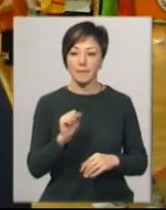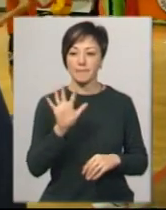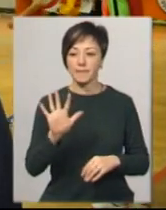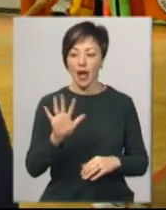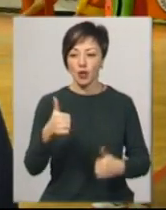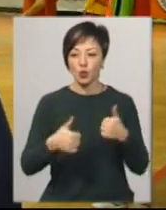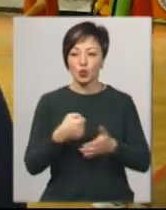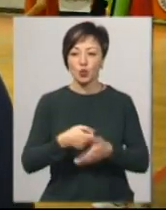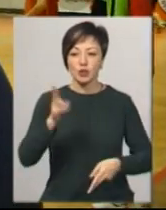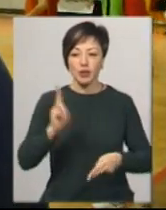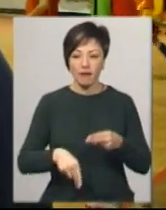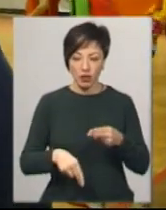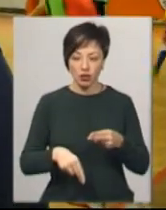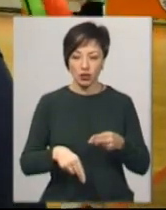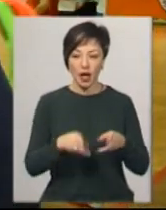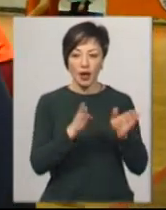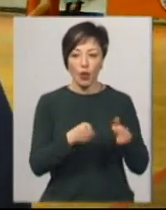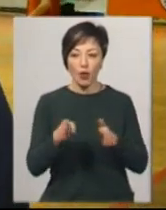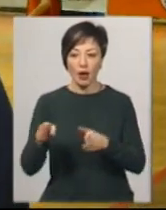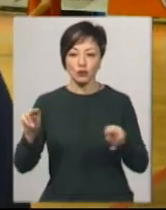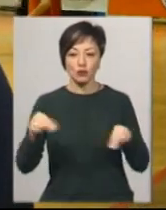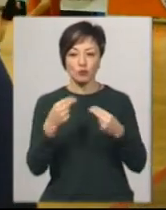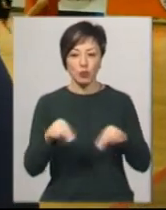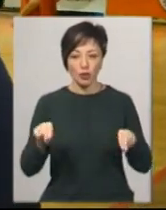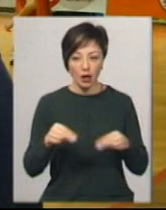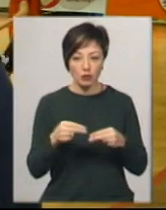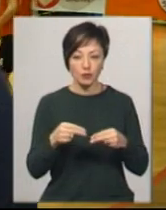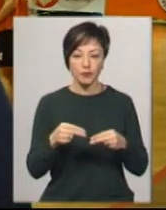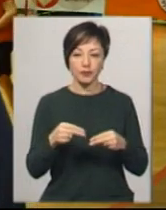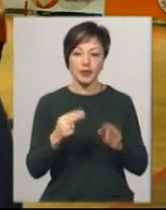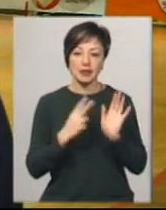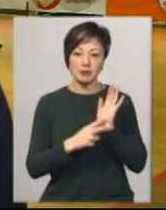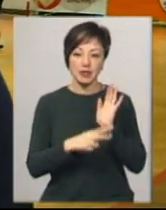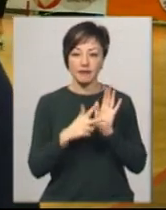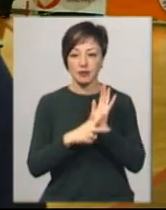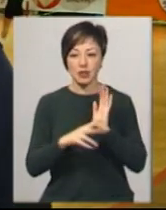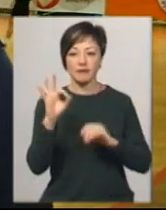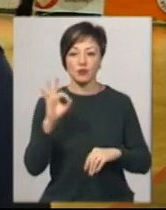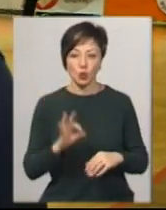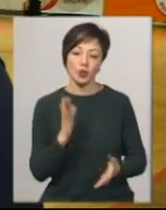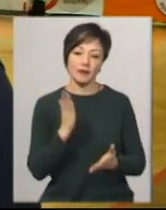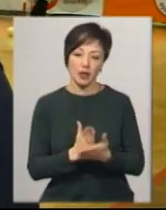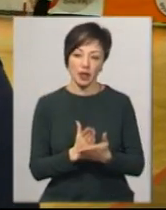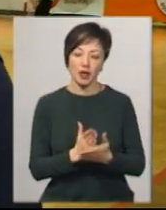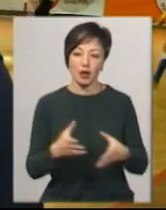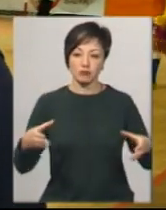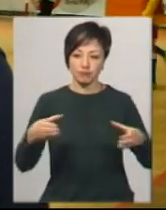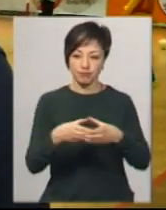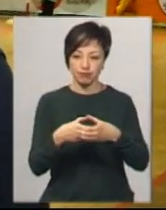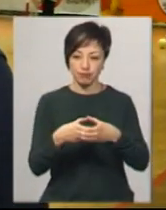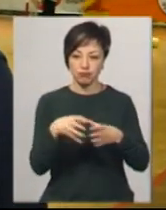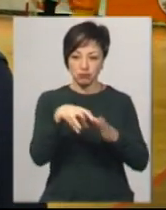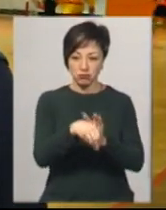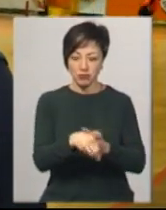турів до завершення регулярного чемпіонату на 70-80% є коло команд, які